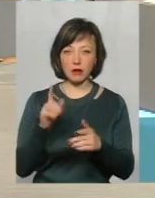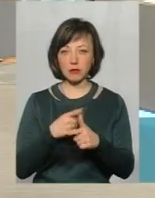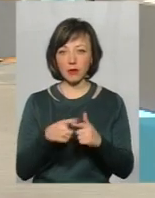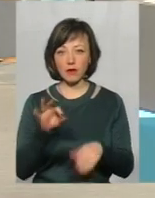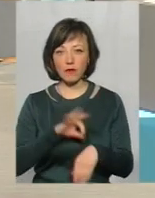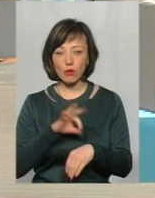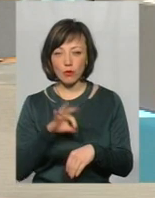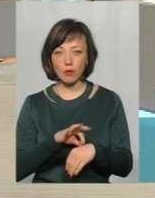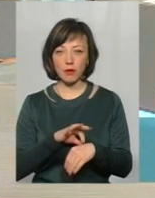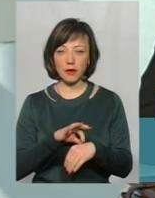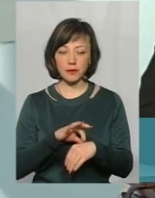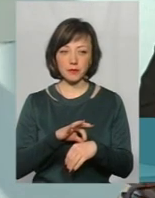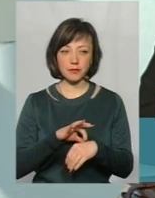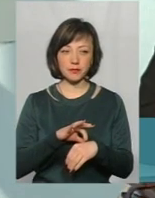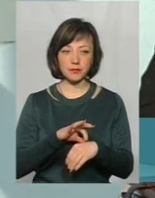силу хвороби,